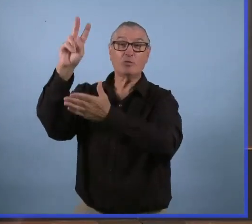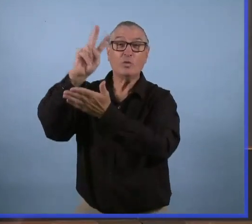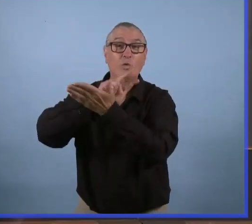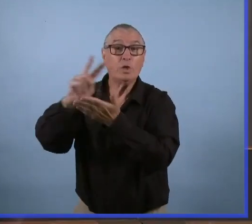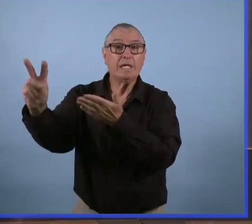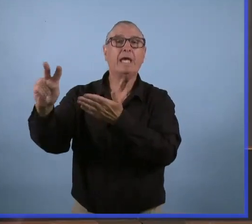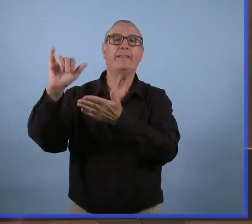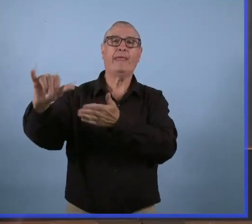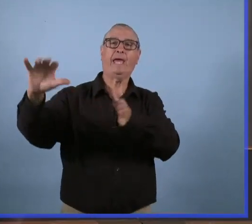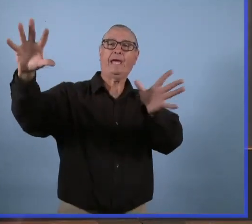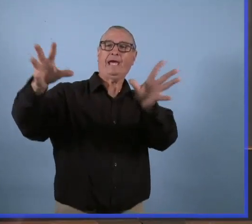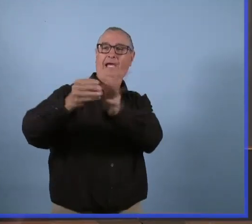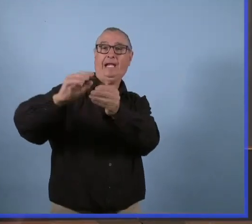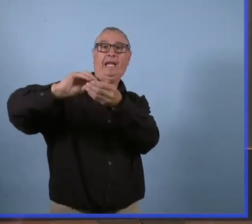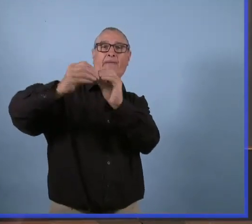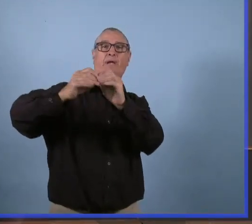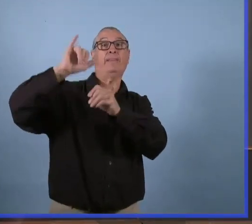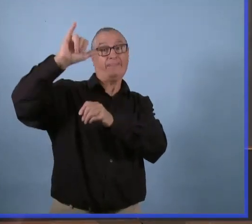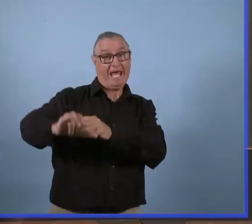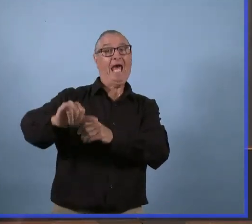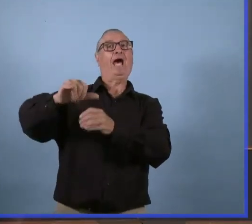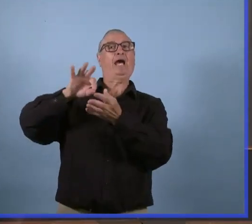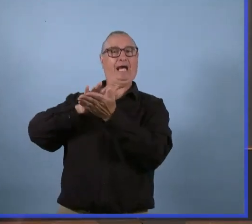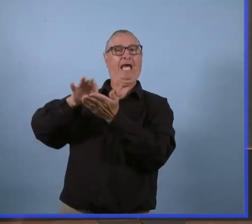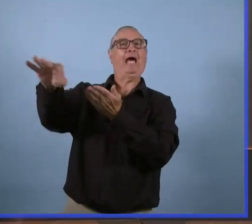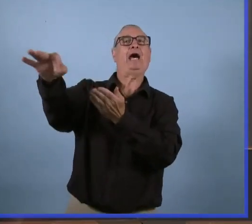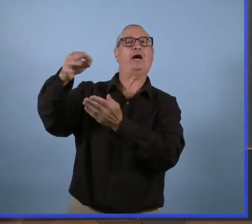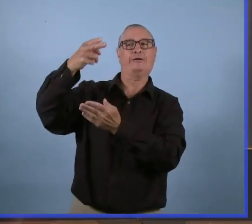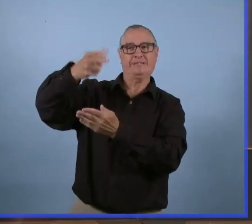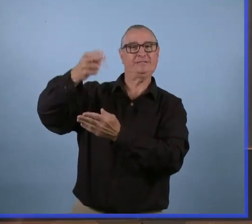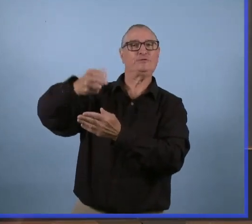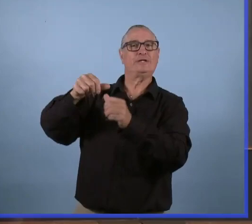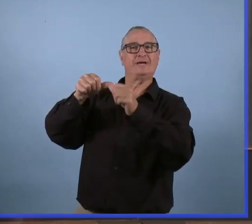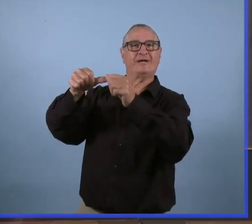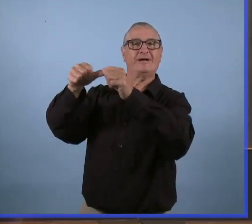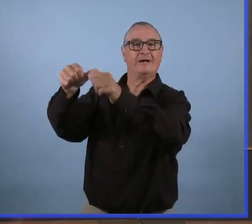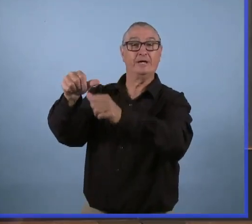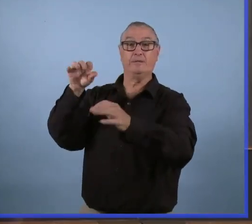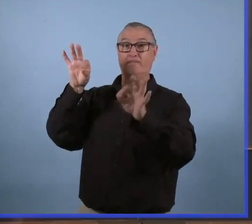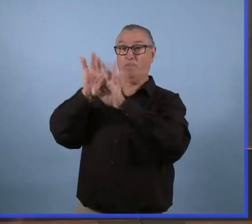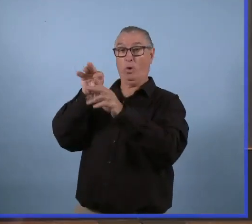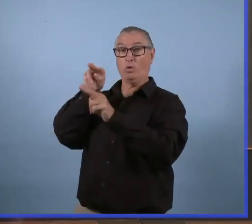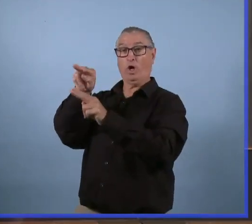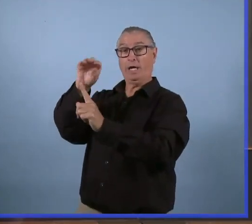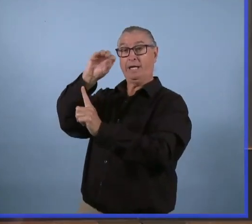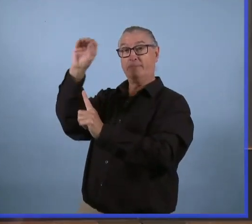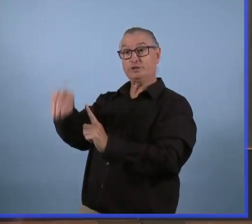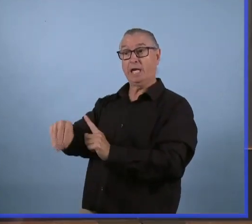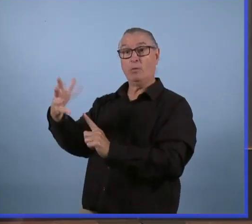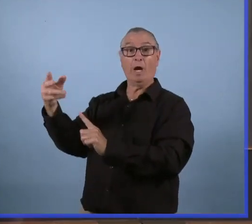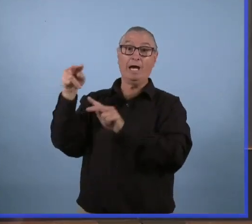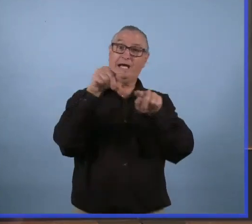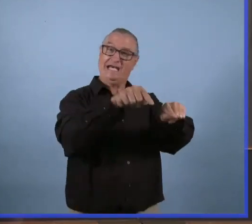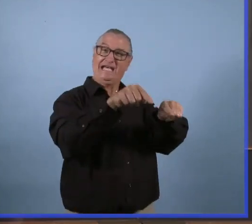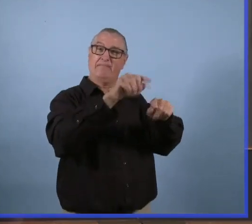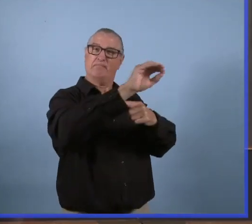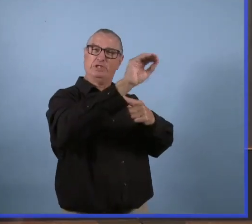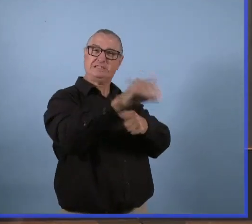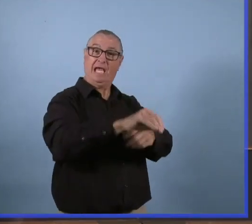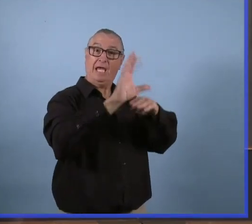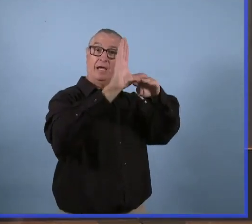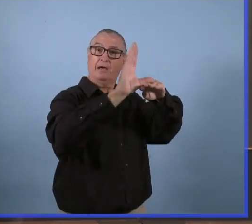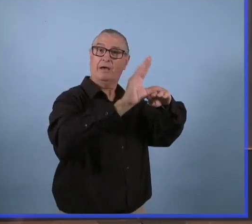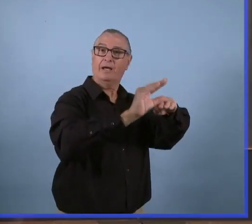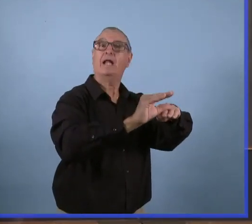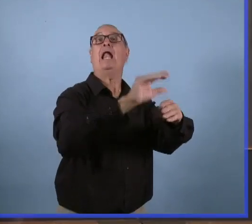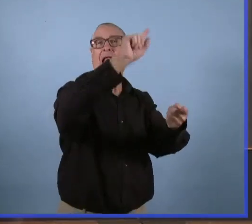Donc les chiffres vont rester encore élevés du côté des soins intensifs. Au niveau des pourcentages, ils baissent, mais pas aussi rapidement que le nombre de